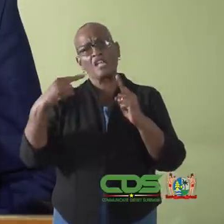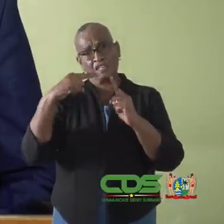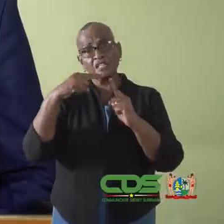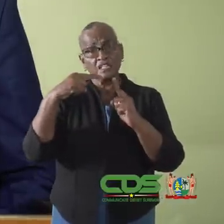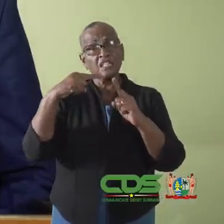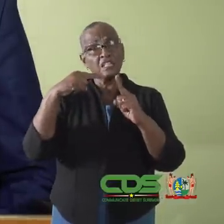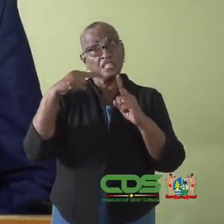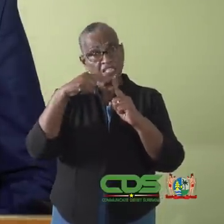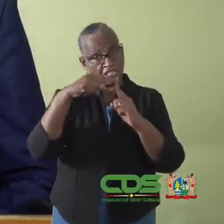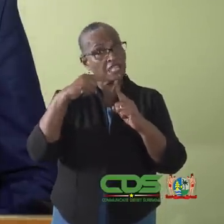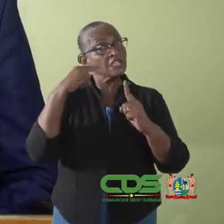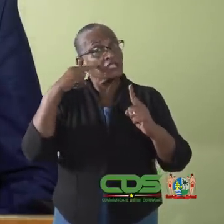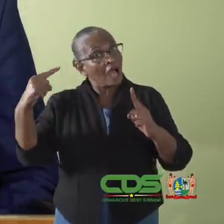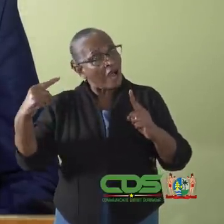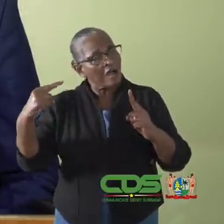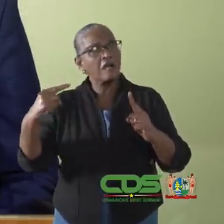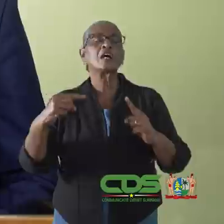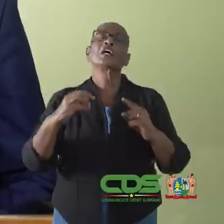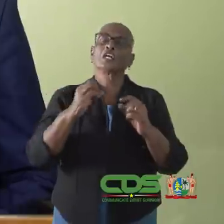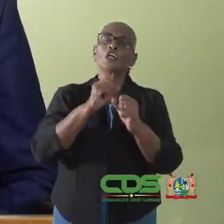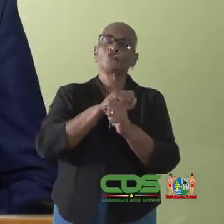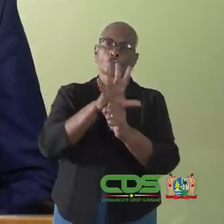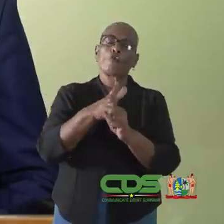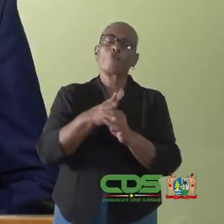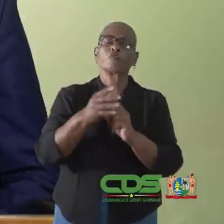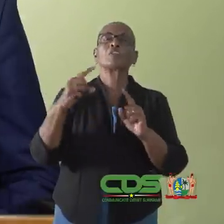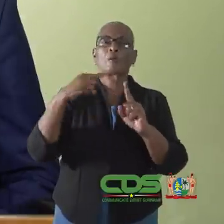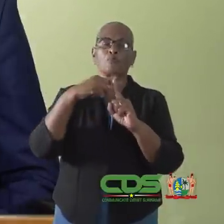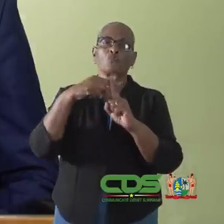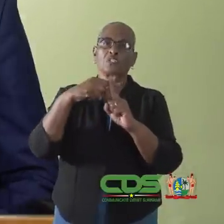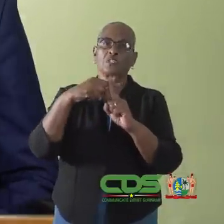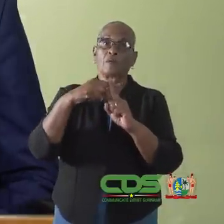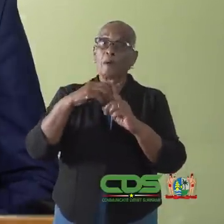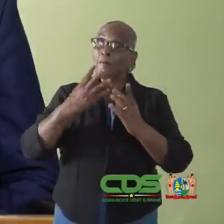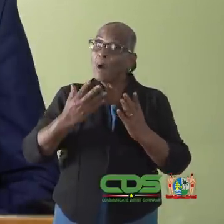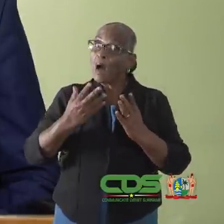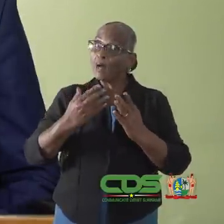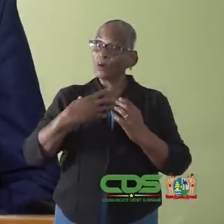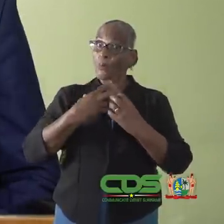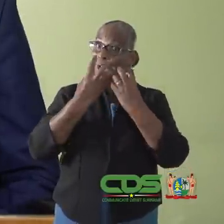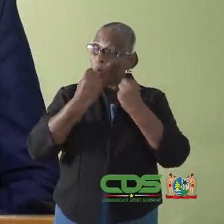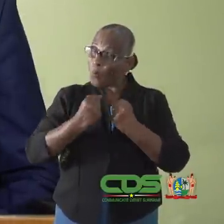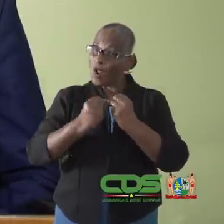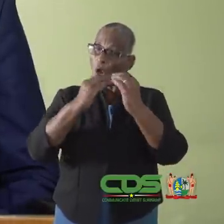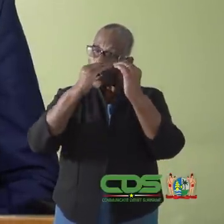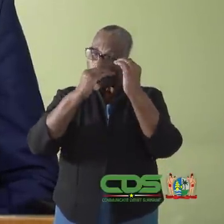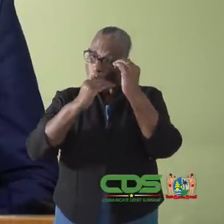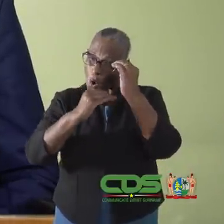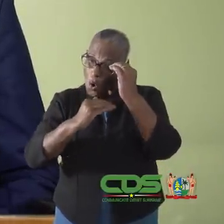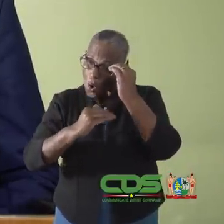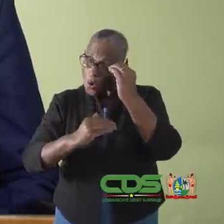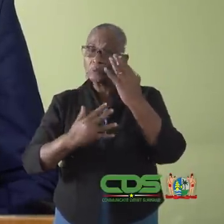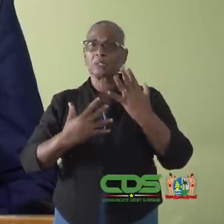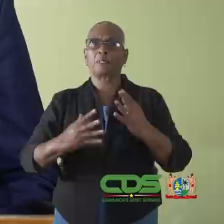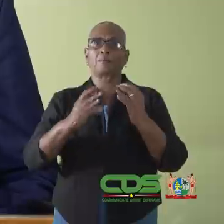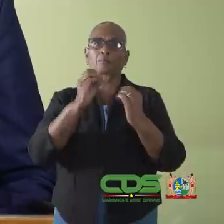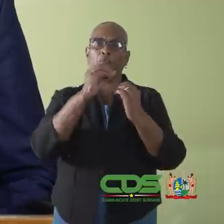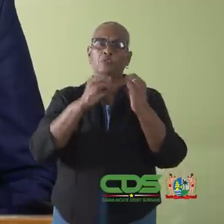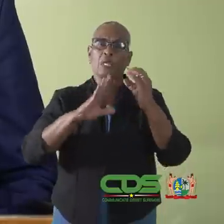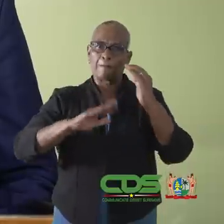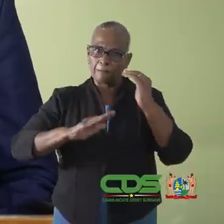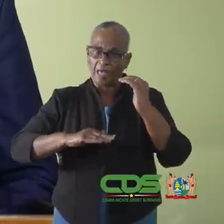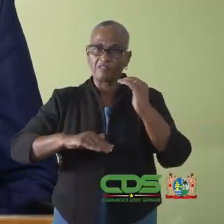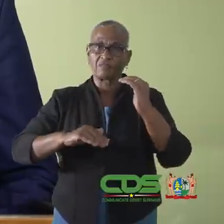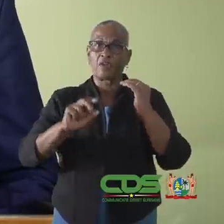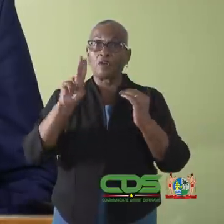% van de dagelijkse testen is COVID-positief. Ons treven is natuurlijk om nog steeds onder die 10% te blijven.